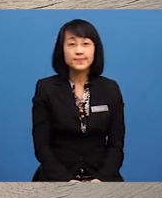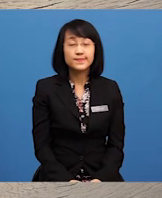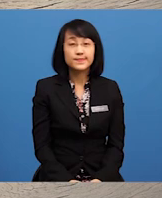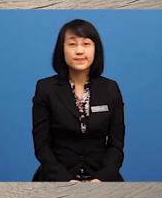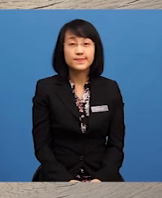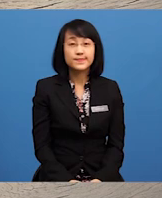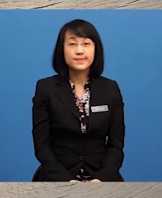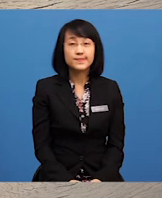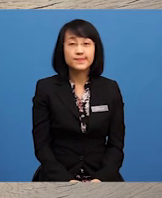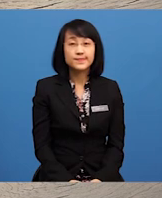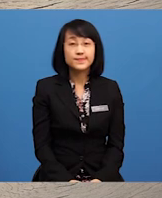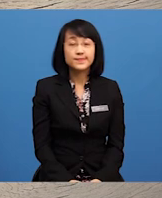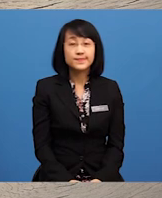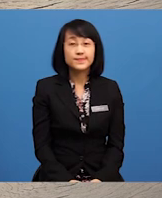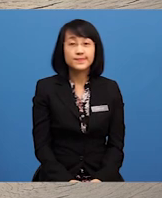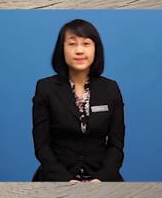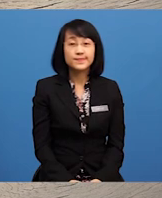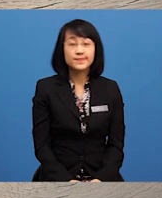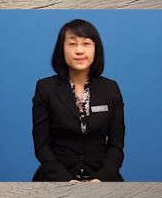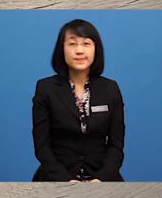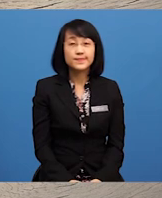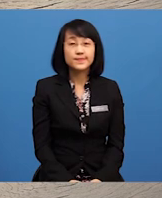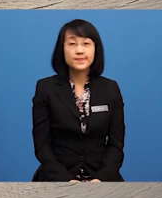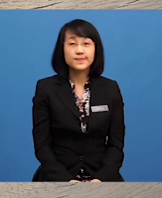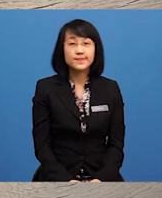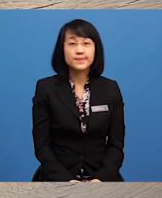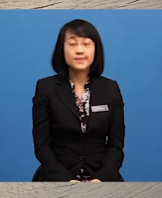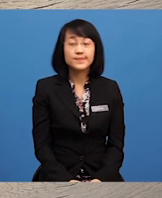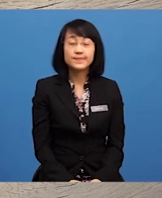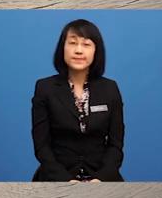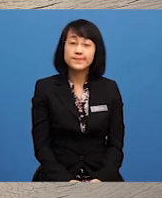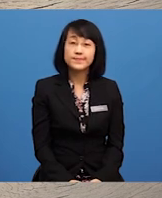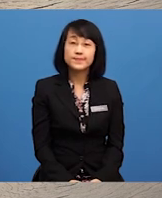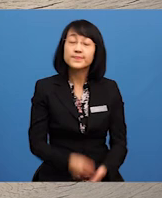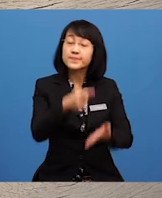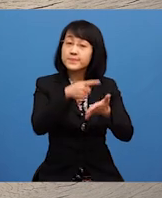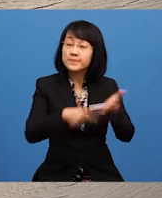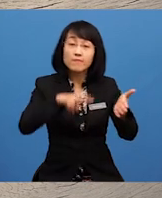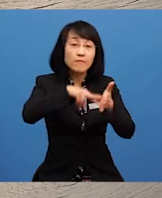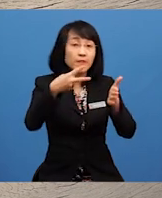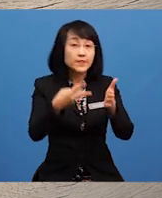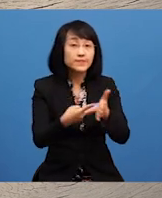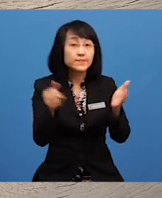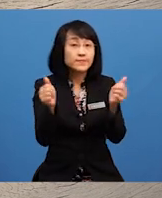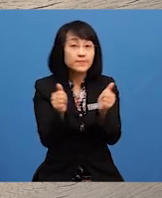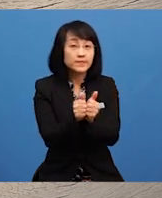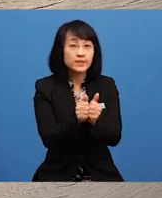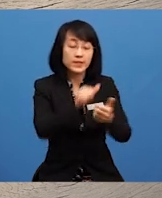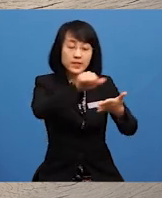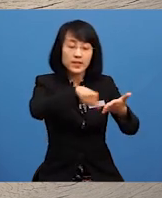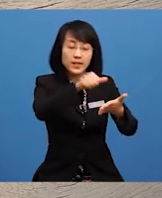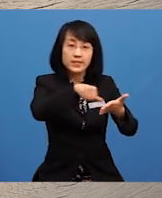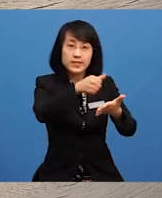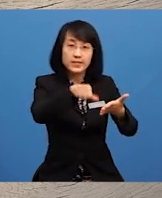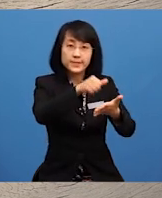yang terdapat dalam masyarakat. Apa yang dimaksudkan dengan menganalisis?